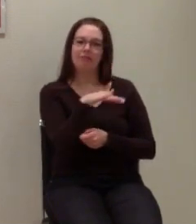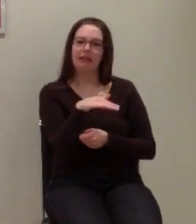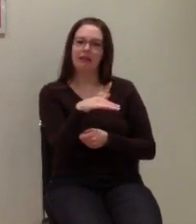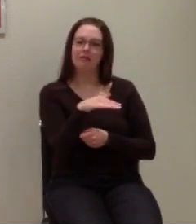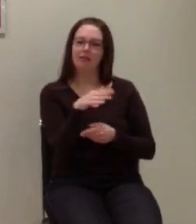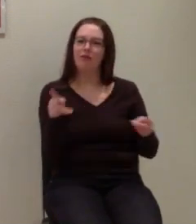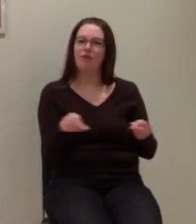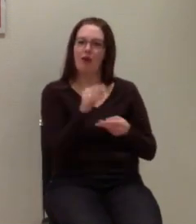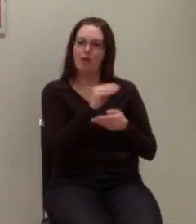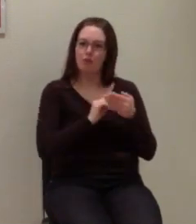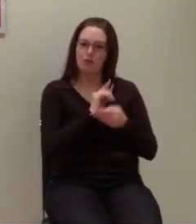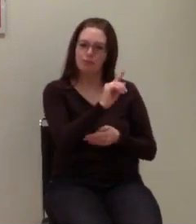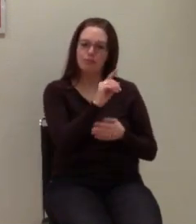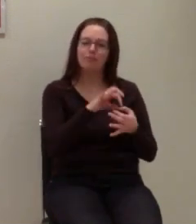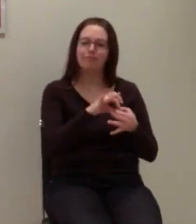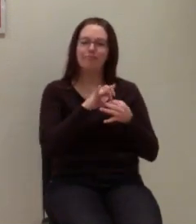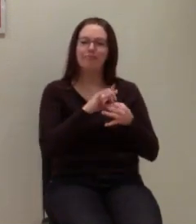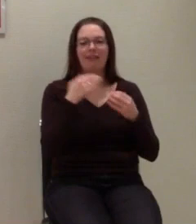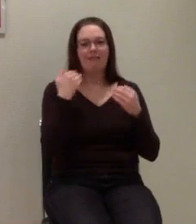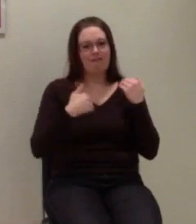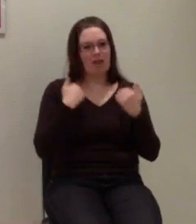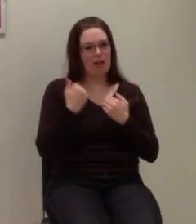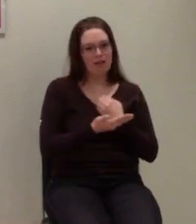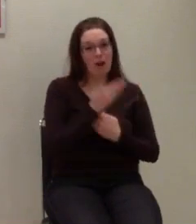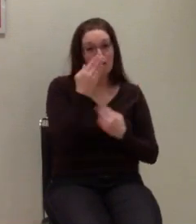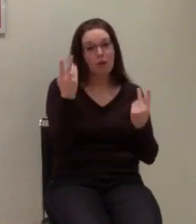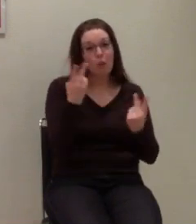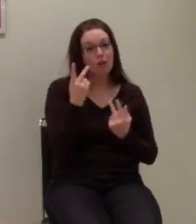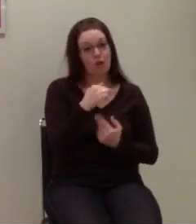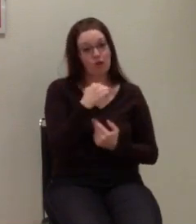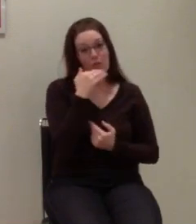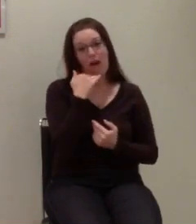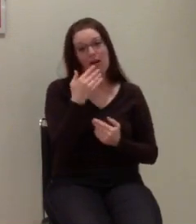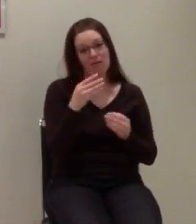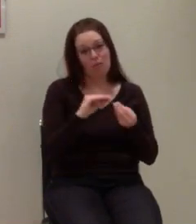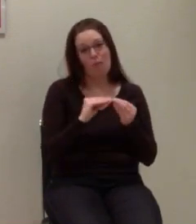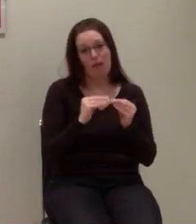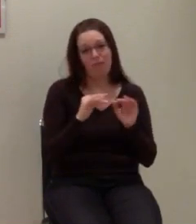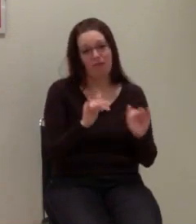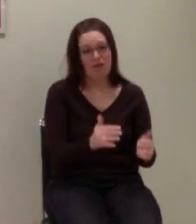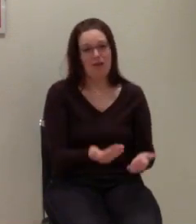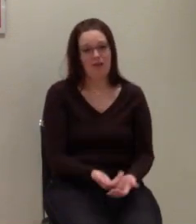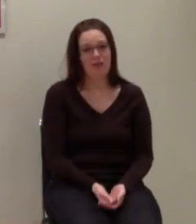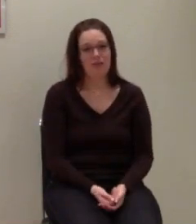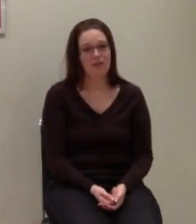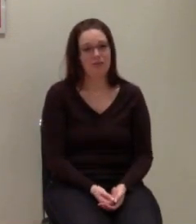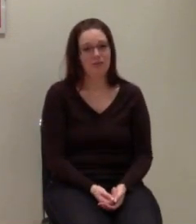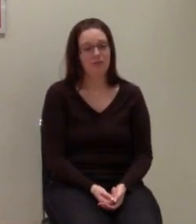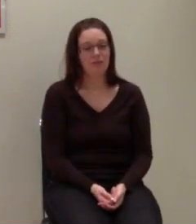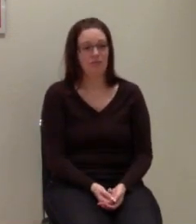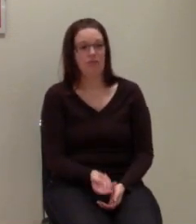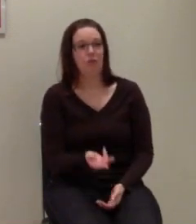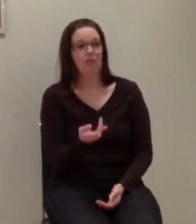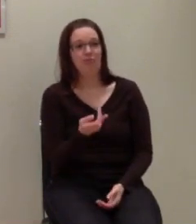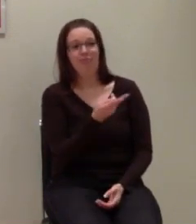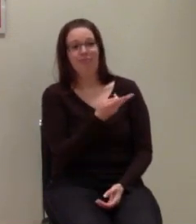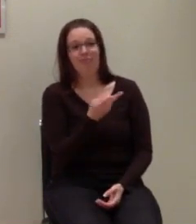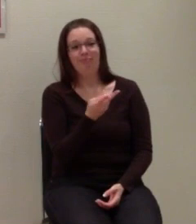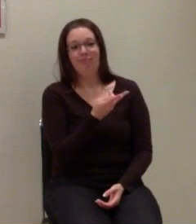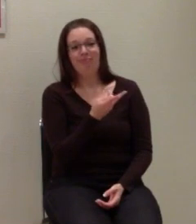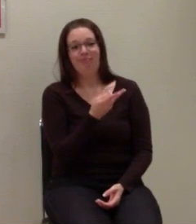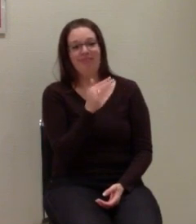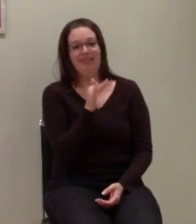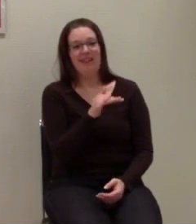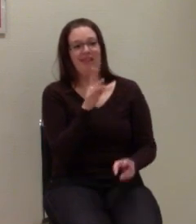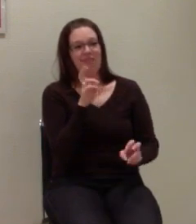Verhaltensauffälligkeiten und wegen Sprachproblemen und das ist jetzt nicht unbedingt was, wo eine Behinderung Voraussetzung ist,